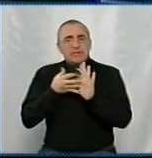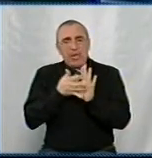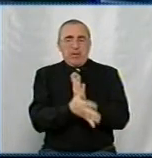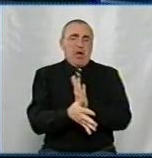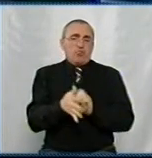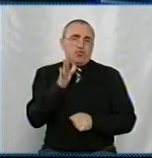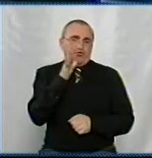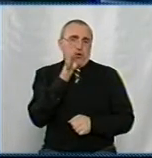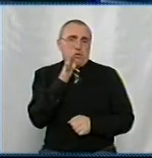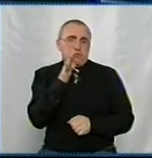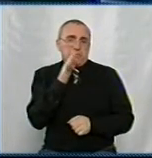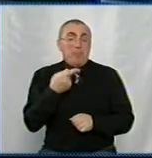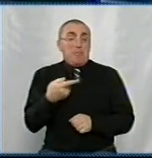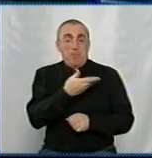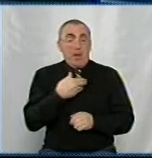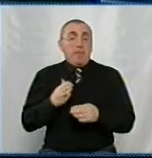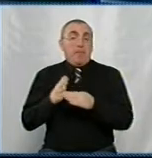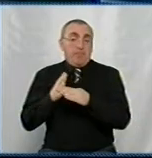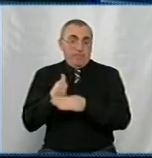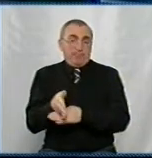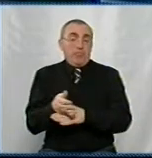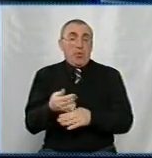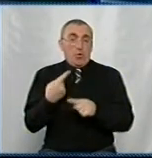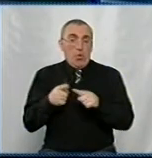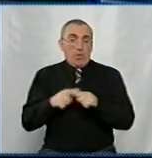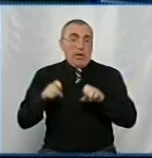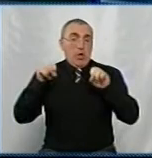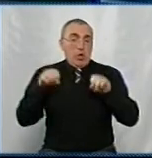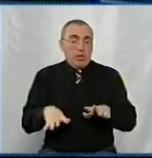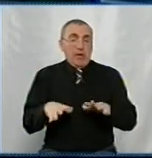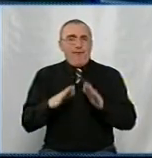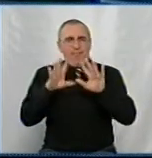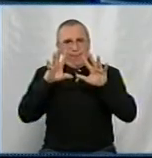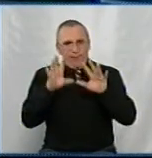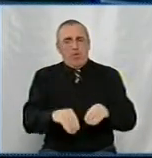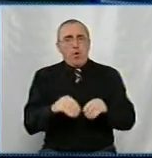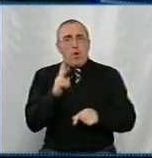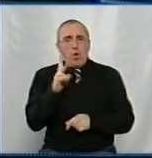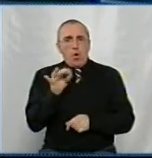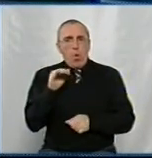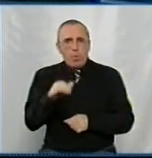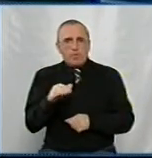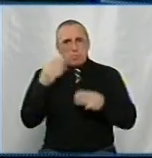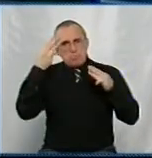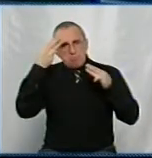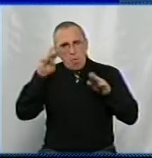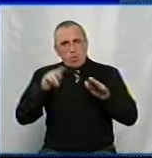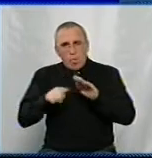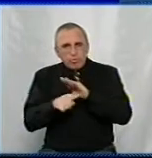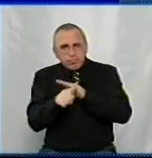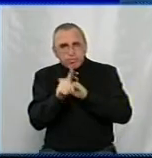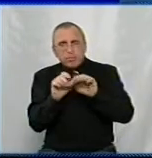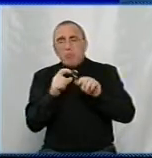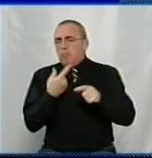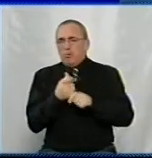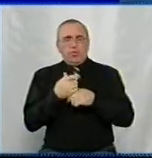часу. Тому ми і прийшли до таких рішень. Відключати кротом. Модернізували цей крот. І ми дуже